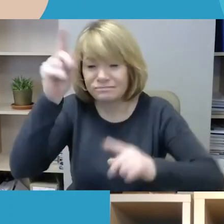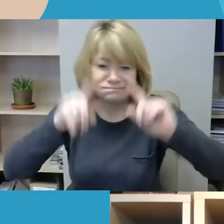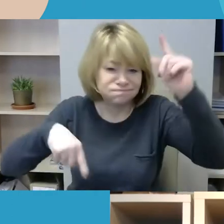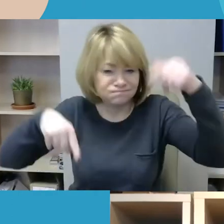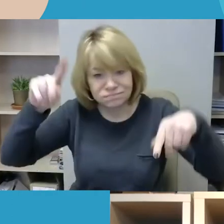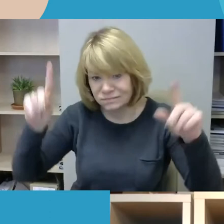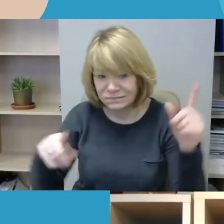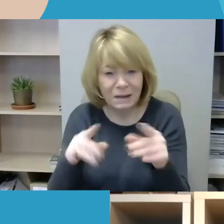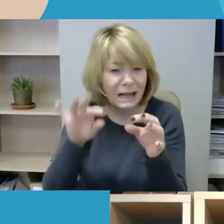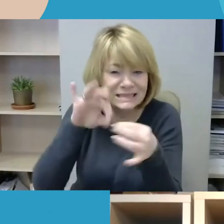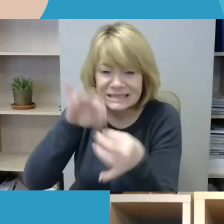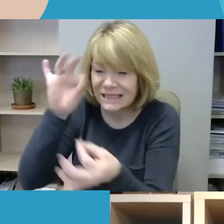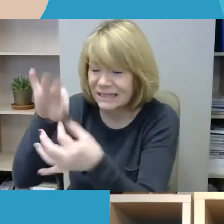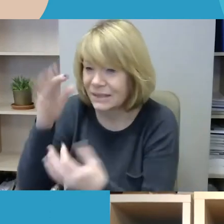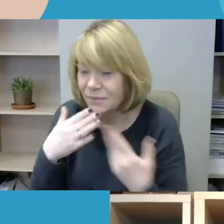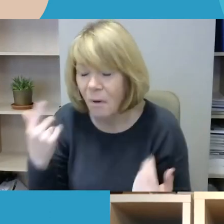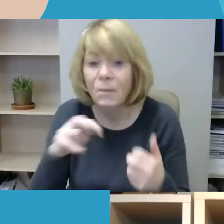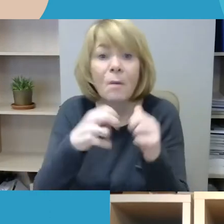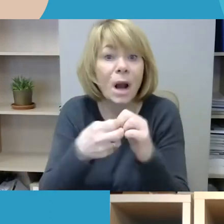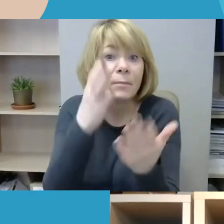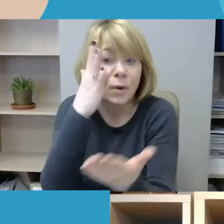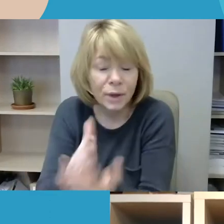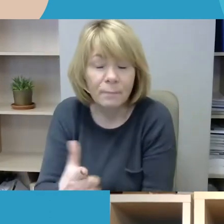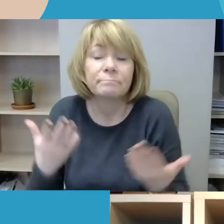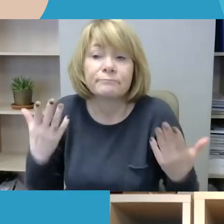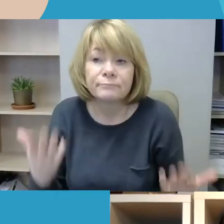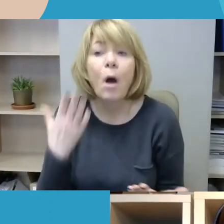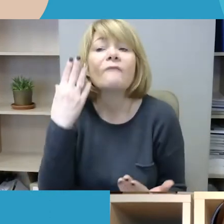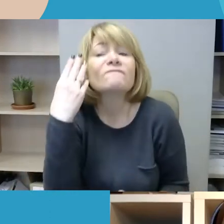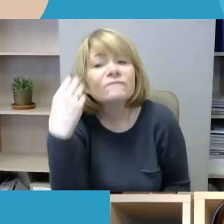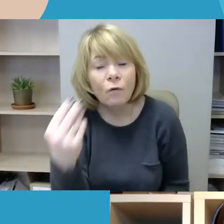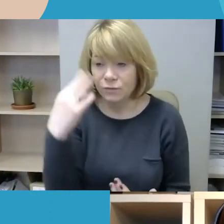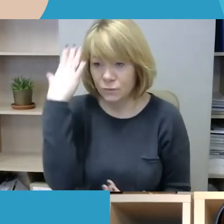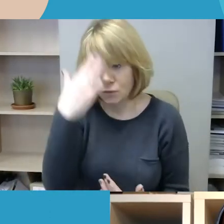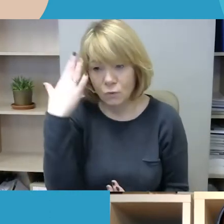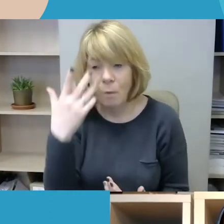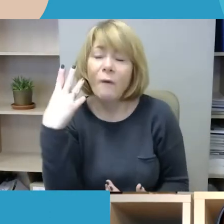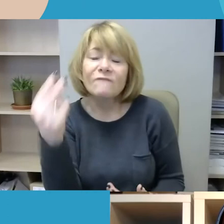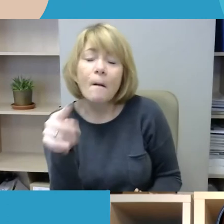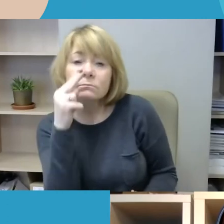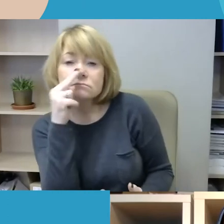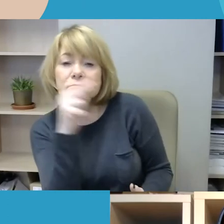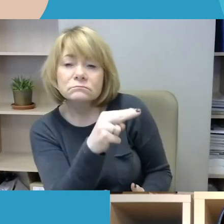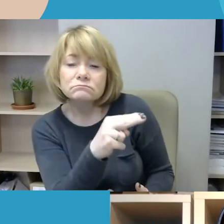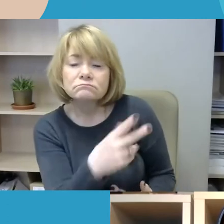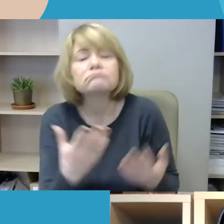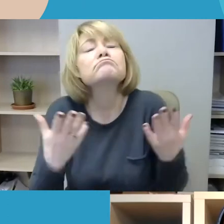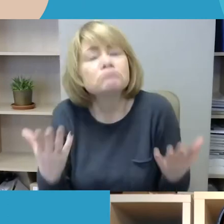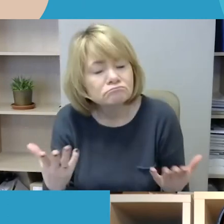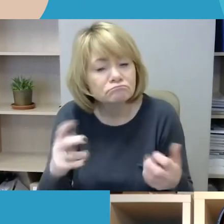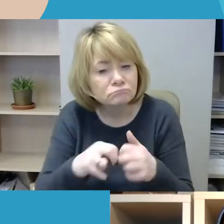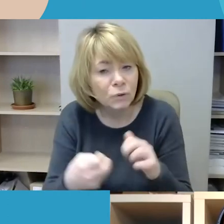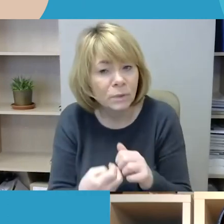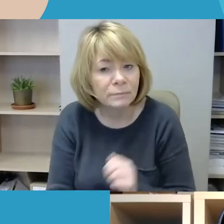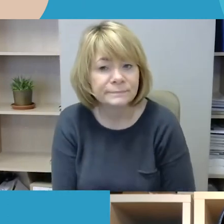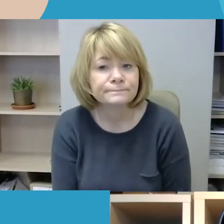problemos nurodytos, kodėl, bet jūsų nuomonę arba jūsų matymų, kokio masto yra problema šitą Lietuvoje?